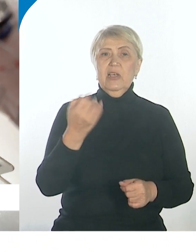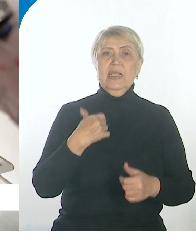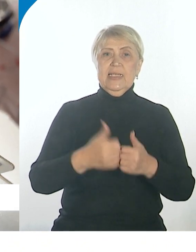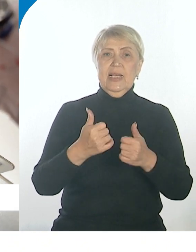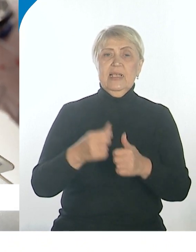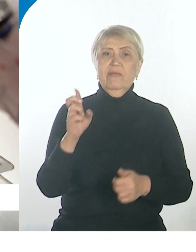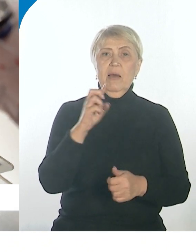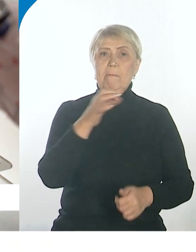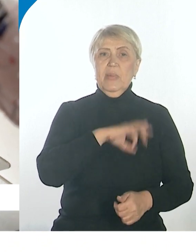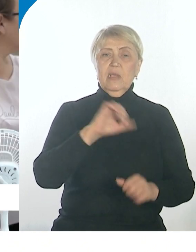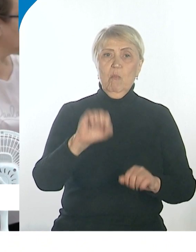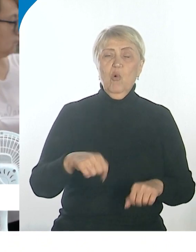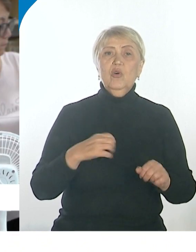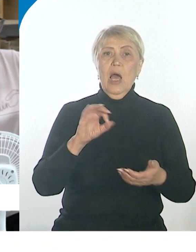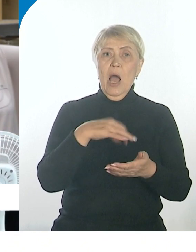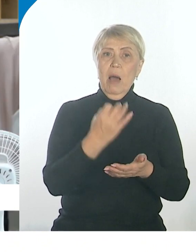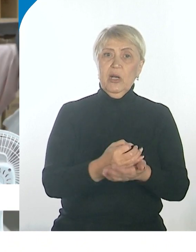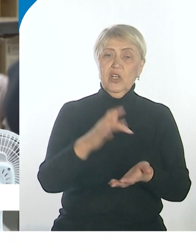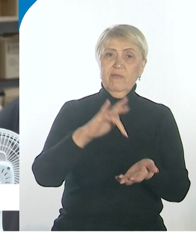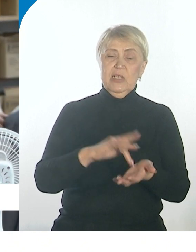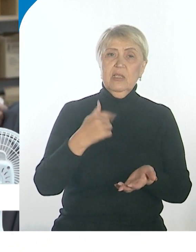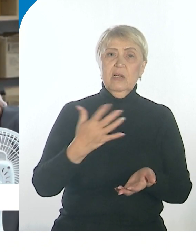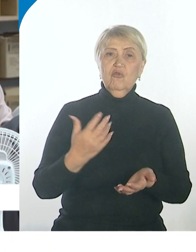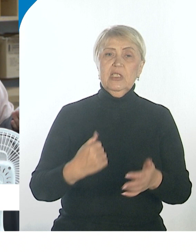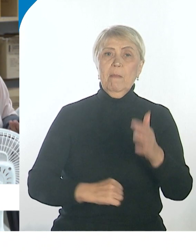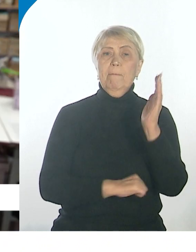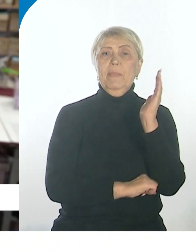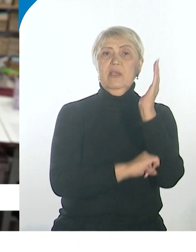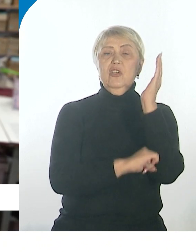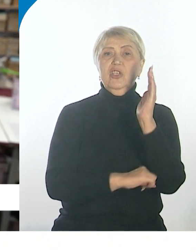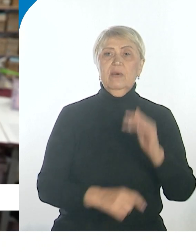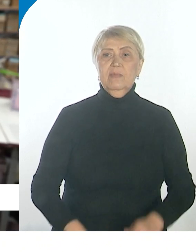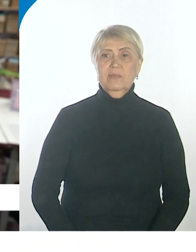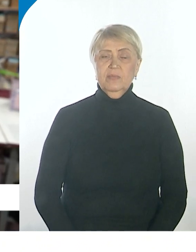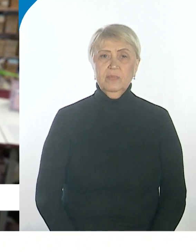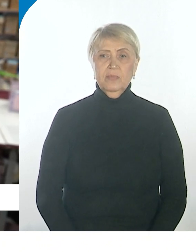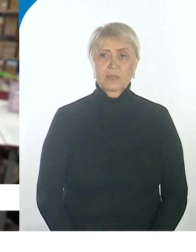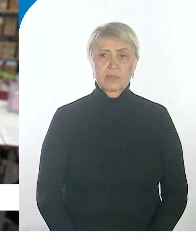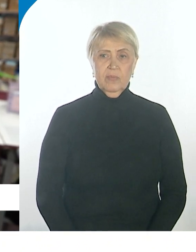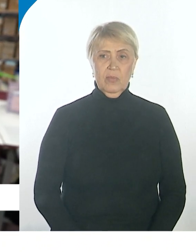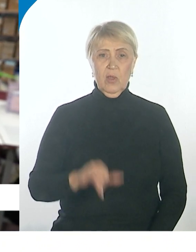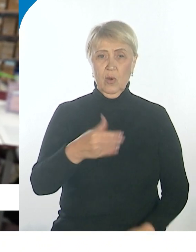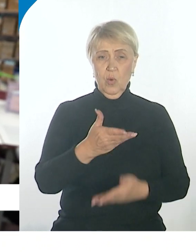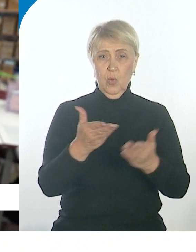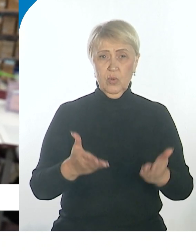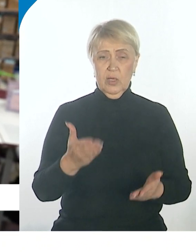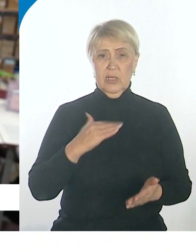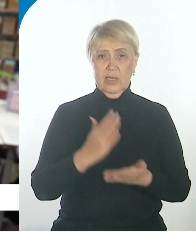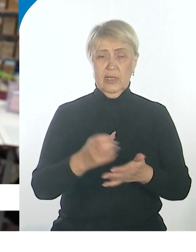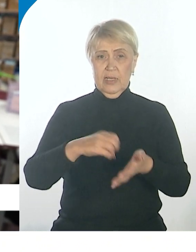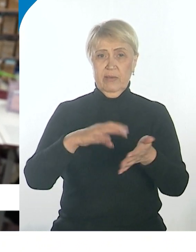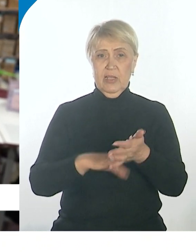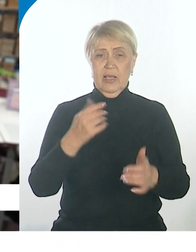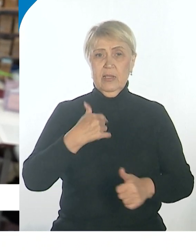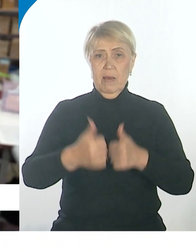могут обращаться в Центр поддержки экспорта. Мы представлены в 109 городах России, то есть у нас 119 партнеров по России